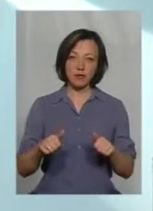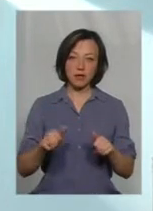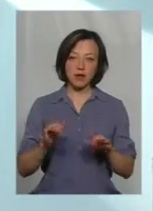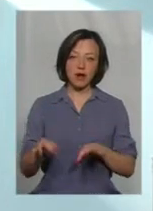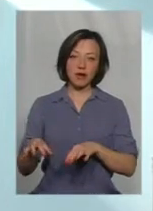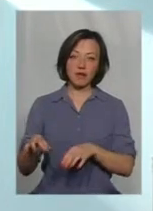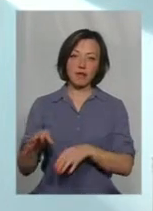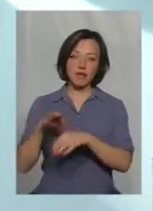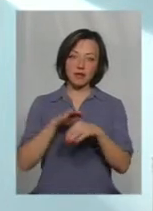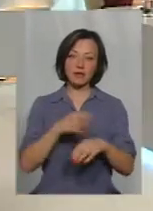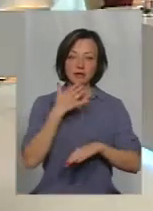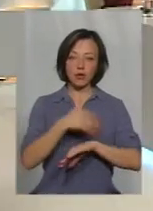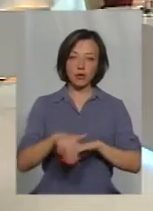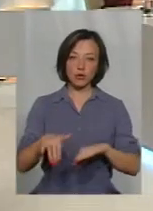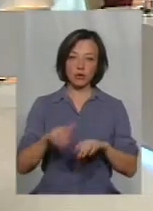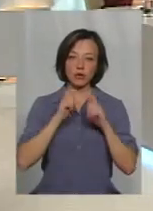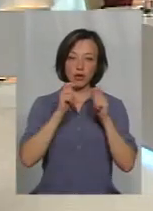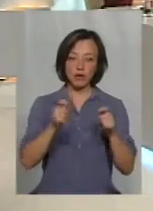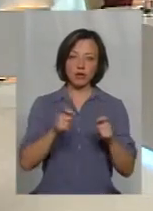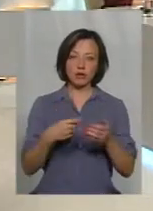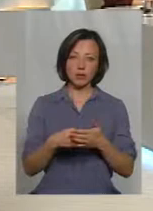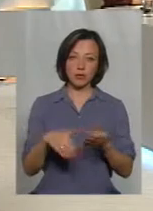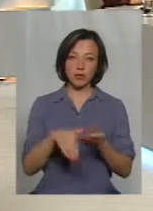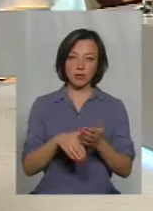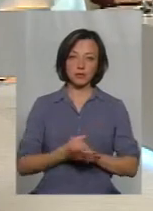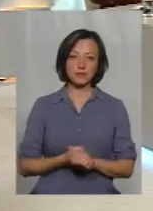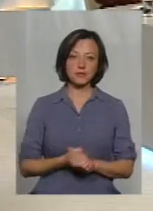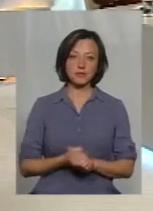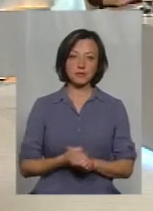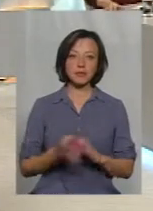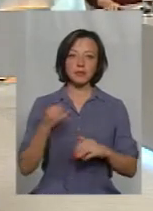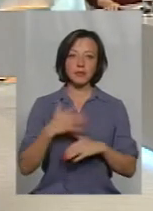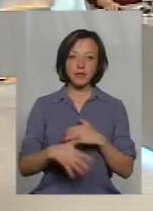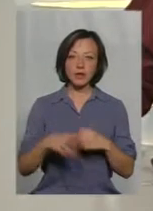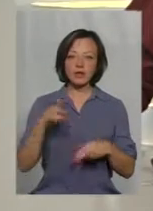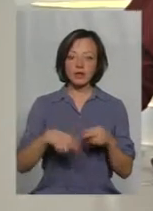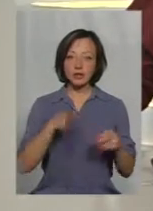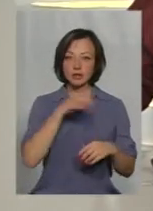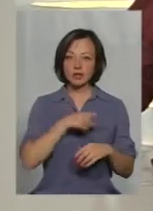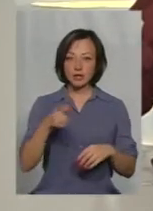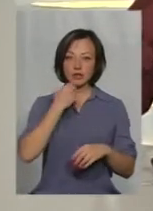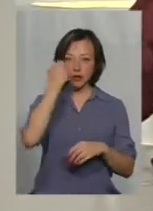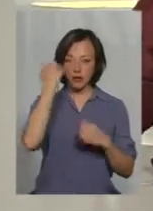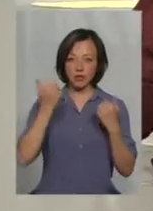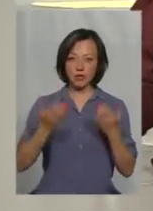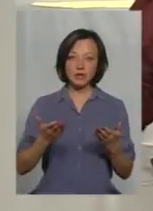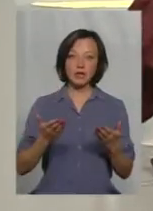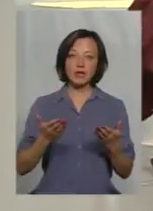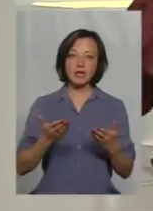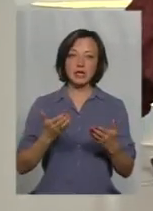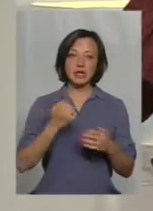везені із-за кордону, як дарований гуманітарний автомобіль. Зрозуміло. І до біг кінця наш час. Дякую вам, пані Світлана.